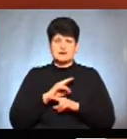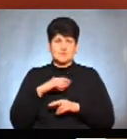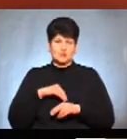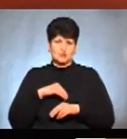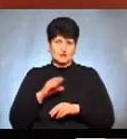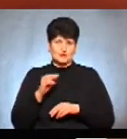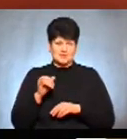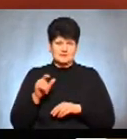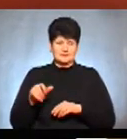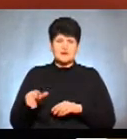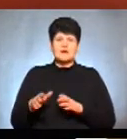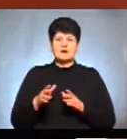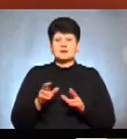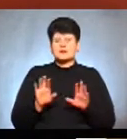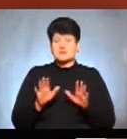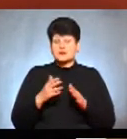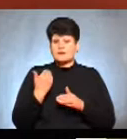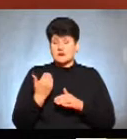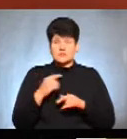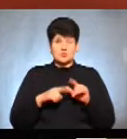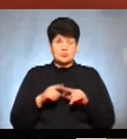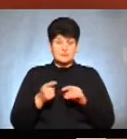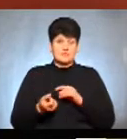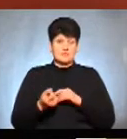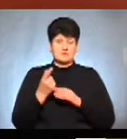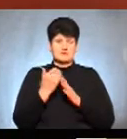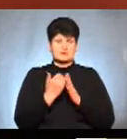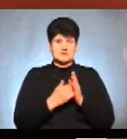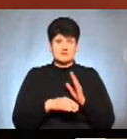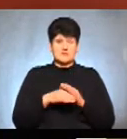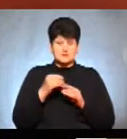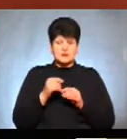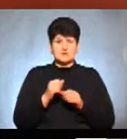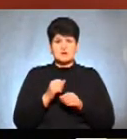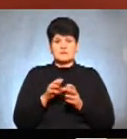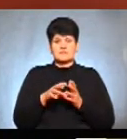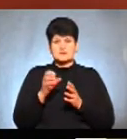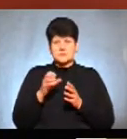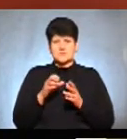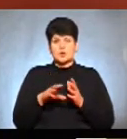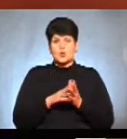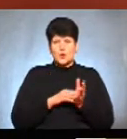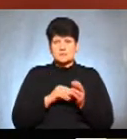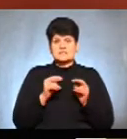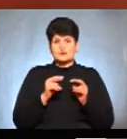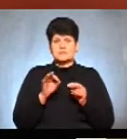так сталося, що ваші родичі виявилися в списках виборців, будь ласка, візьміть копію свідоцтва про смерть